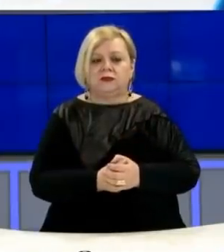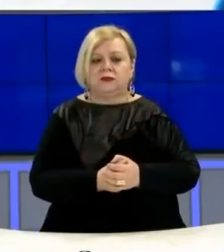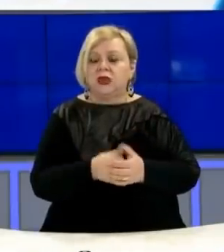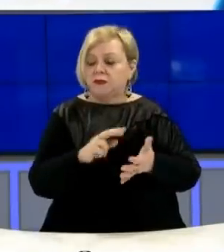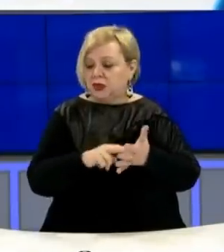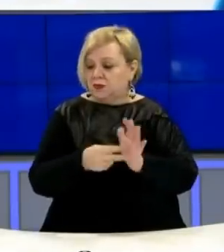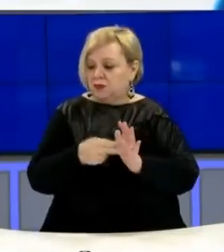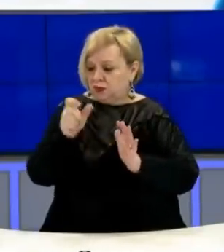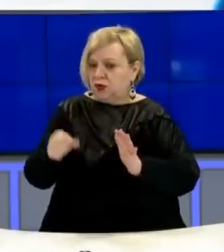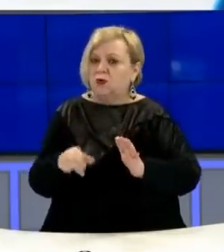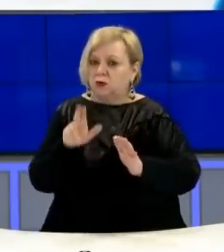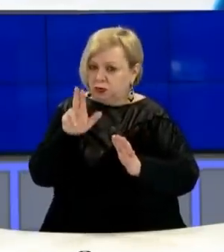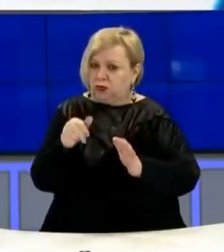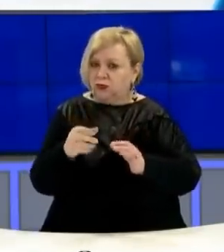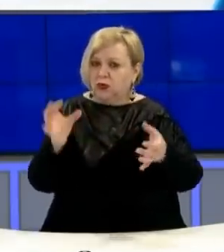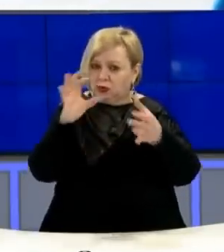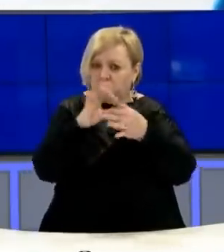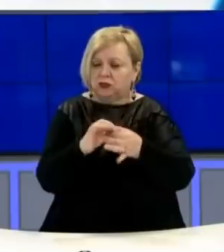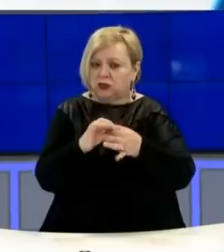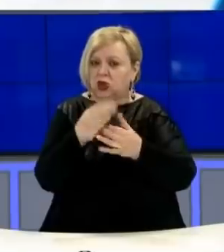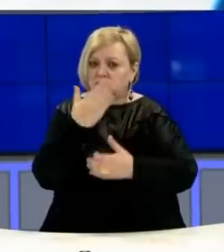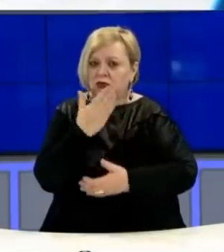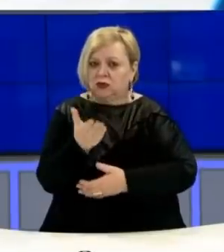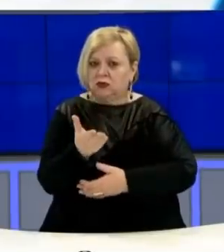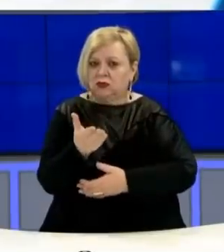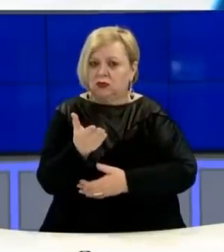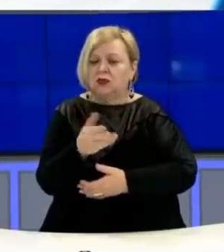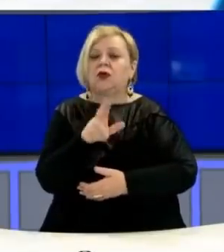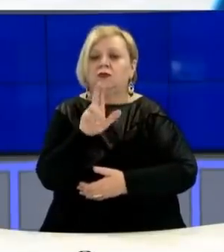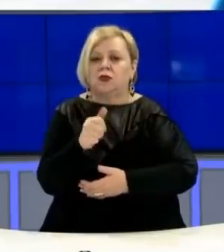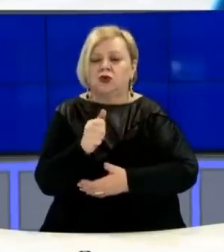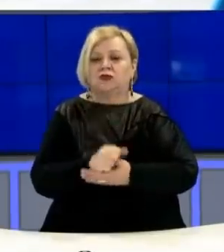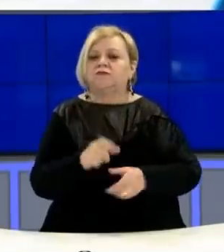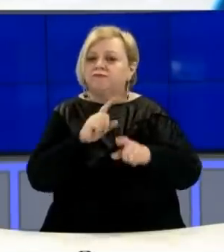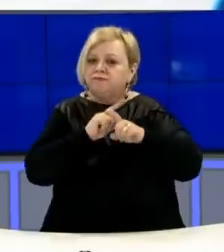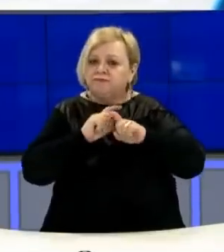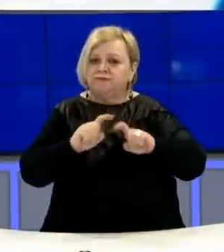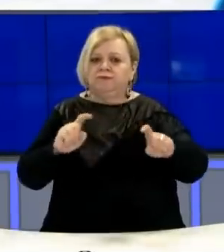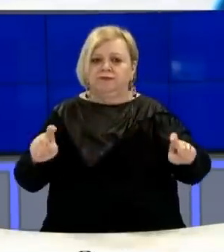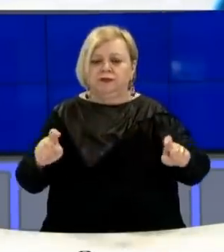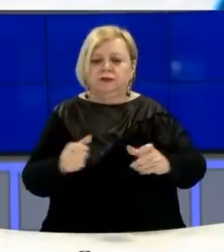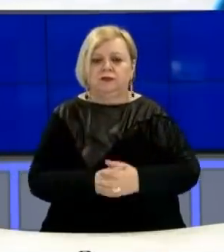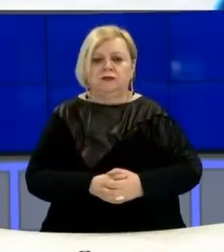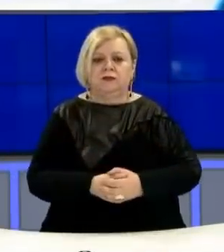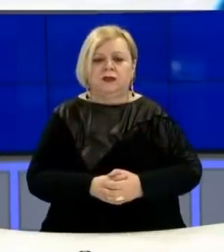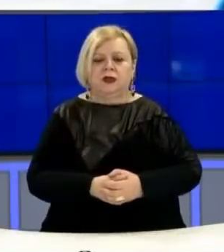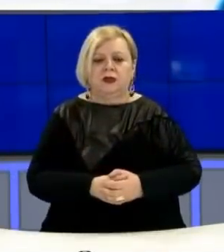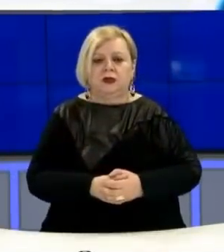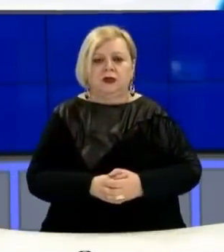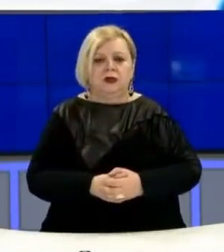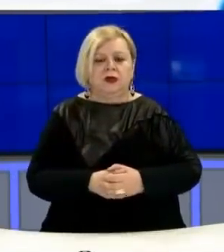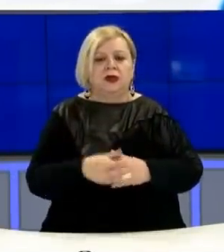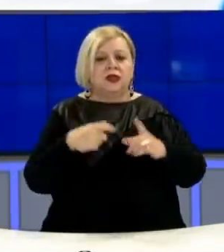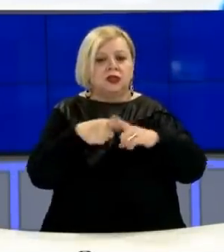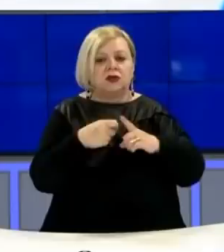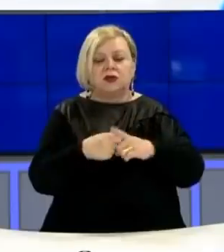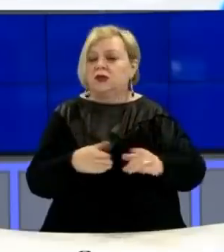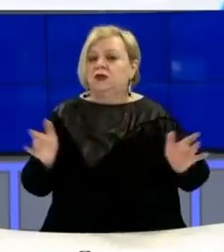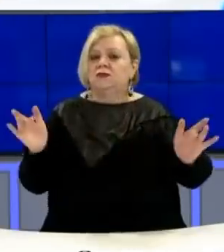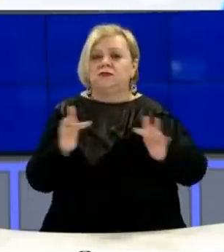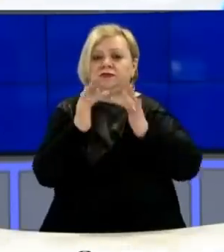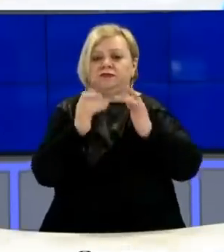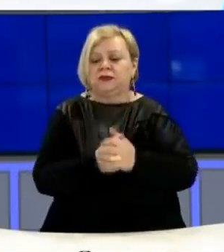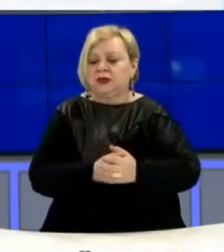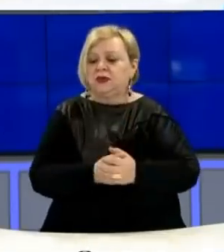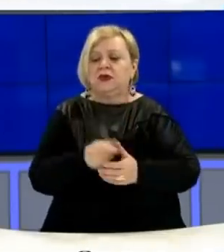partit politike mund të jenë pjesin të shkola mund të bënë bërime infektimi përfmitar. Kryeziu ka kritikuar presionin e